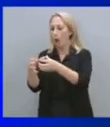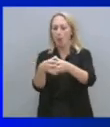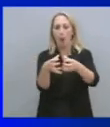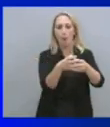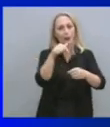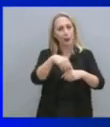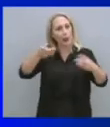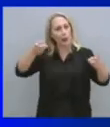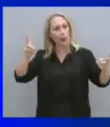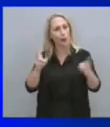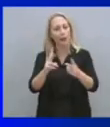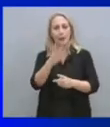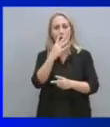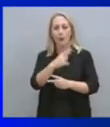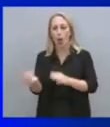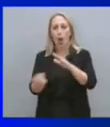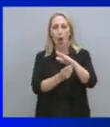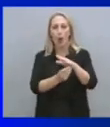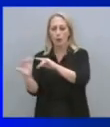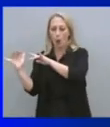λιγότερες προσφυγικές δροές από ό,τι είχαμε όταν ήρθαμε στα πράγματα.